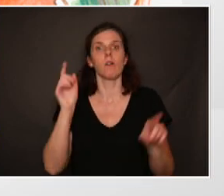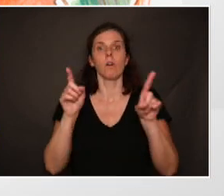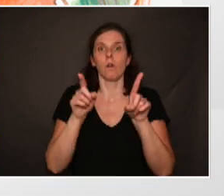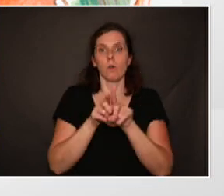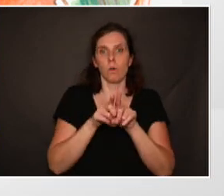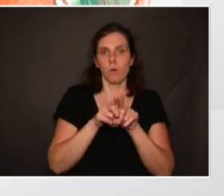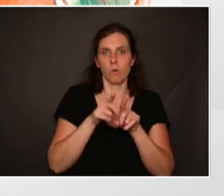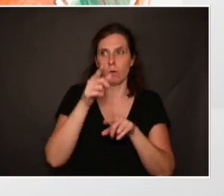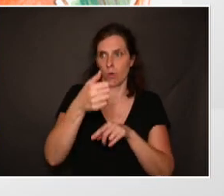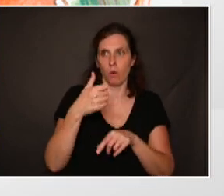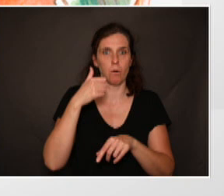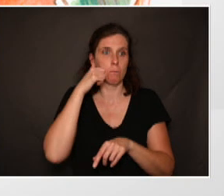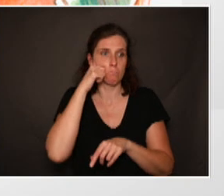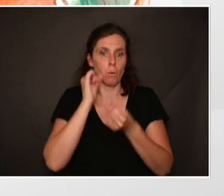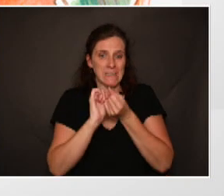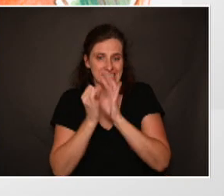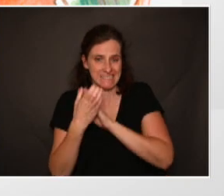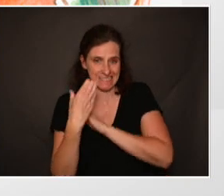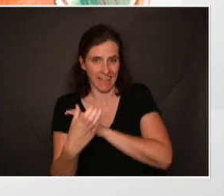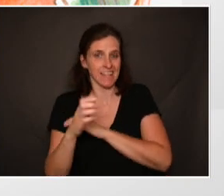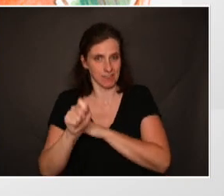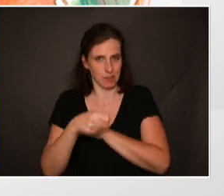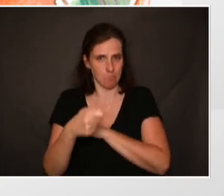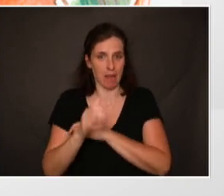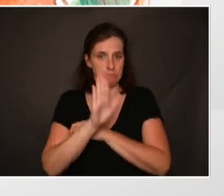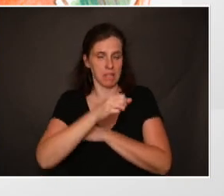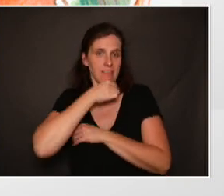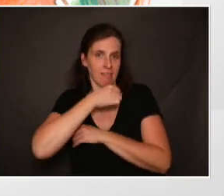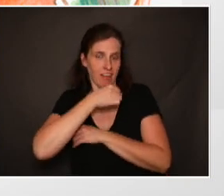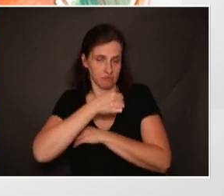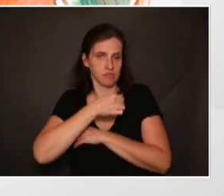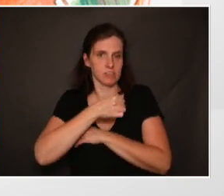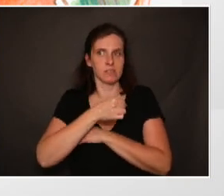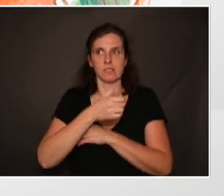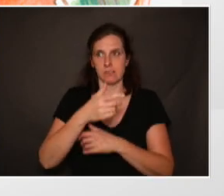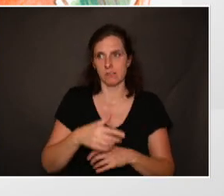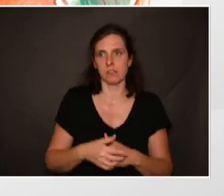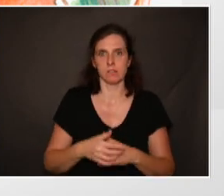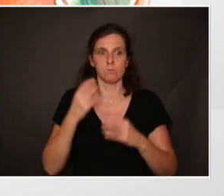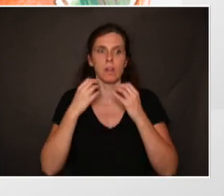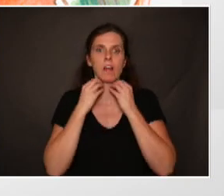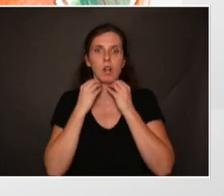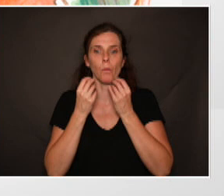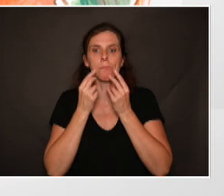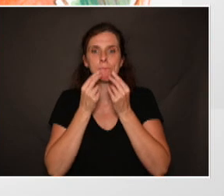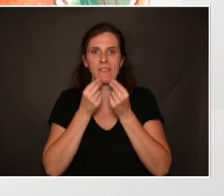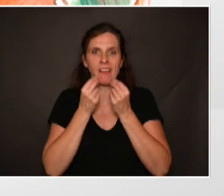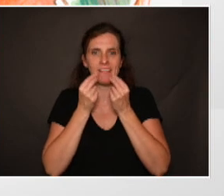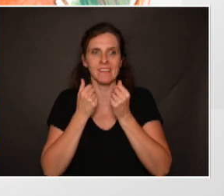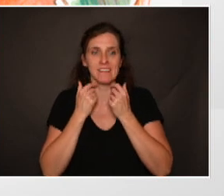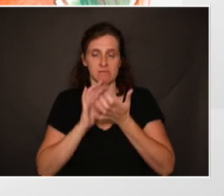avoir une sécheresse cutanée en vieillissant, qui témoigne du vieillissant des différentes glandes, la glande salivaire